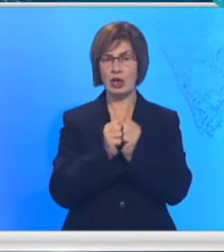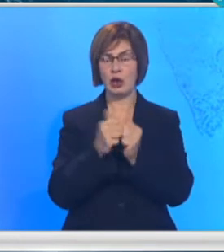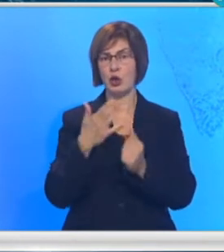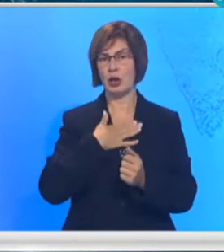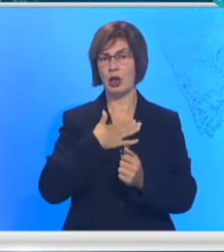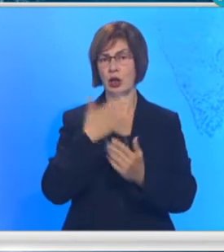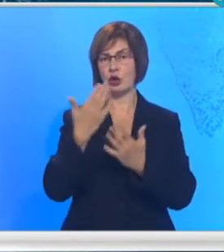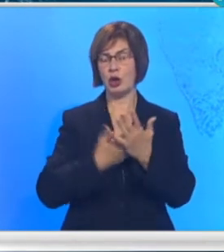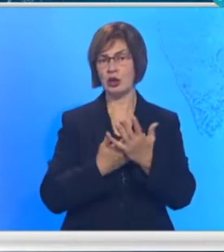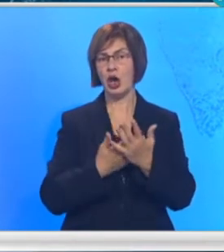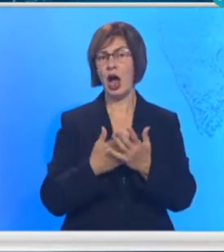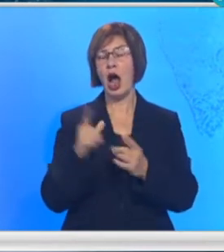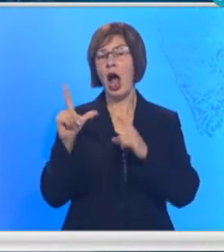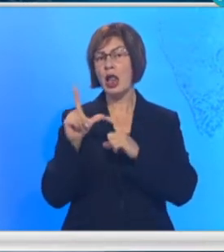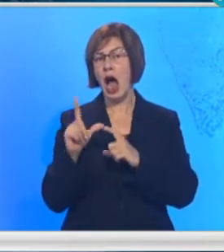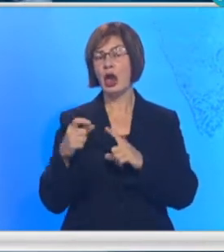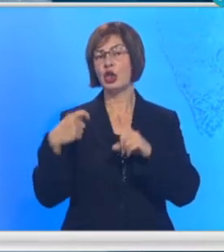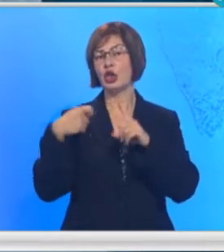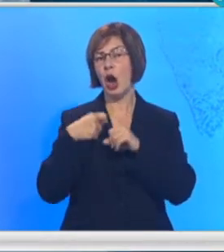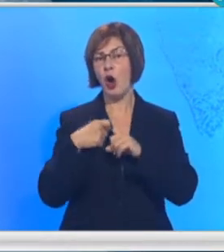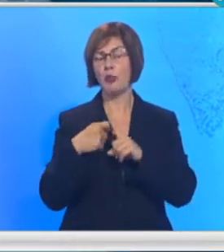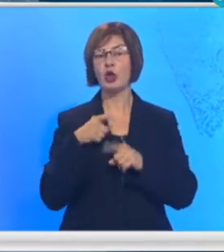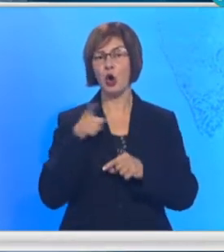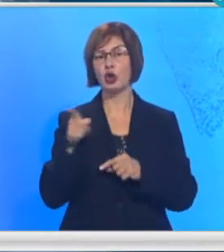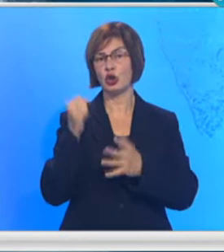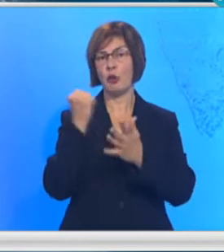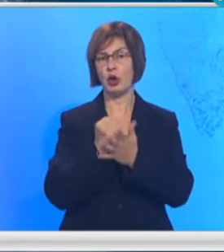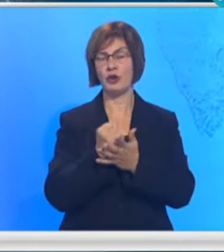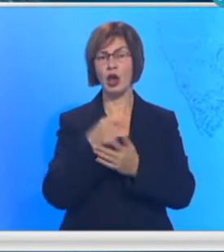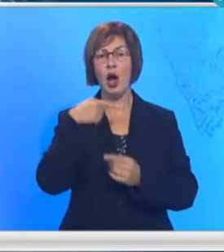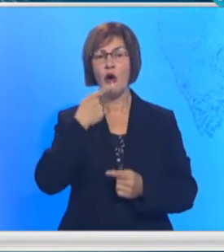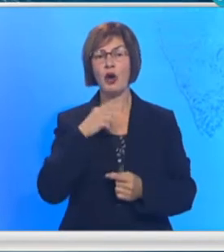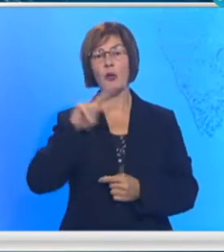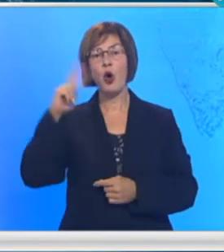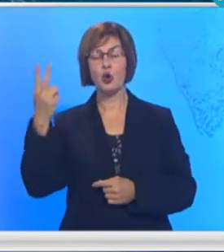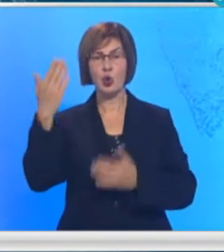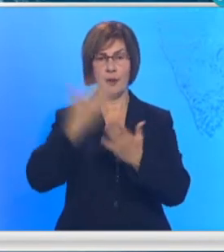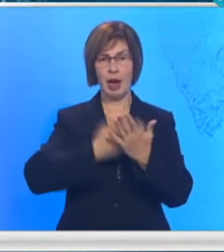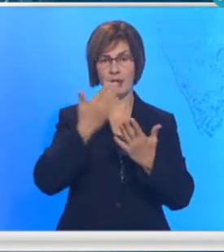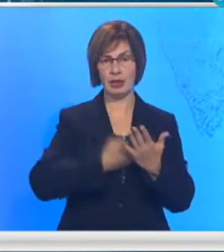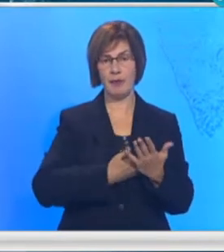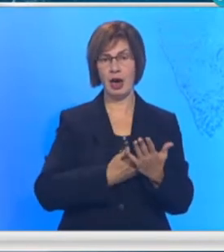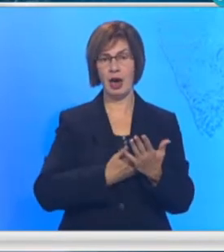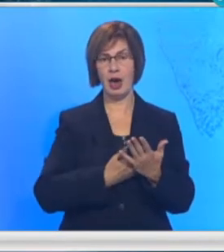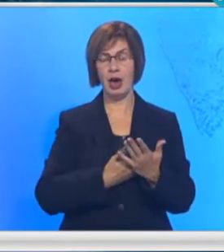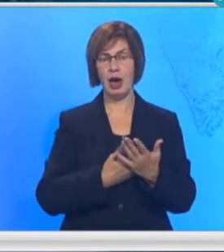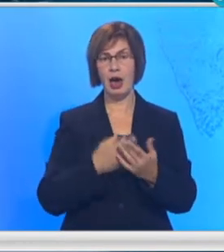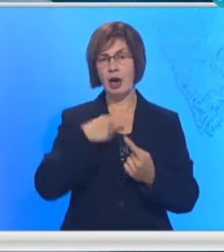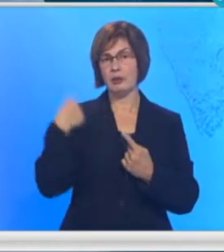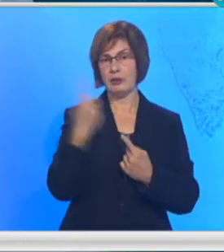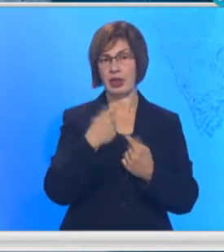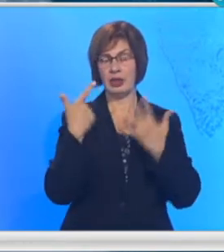gospodin Ljajeć i gospodin Kolbović u svojim izdama i potvrditi. Govorimo o drugim listama. Na sedmoro